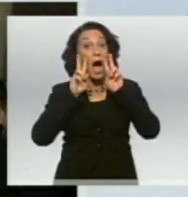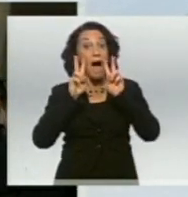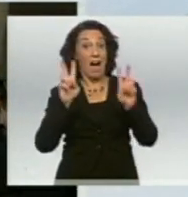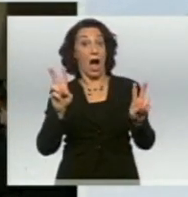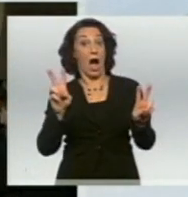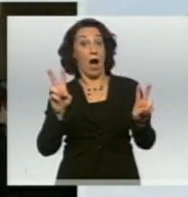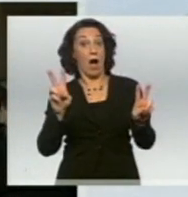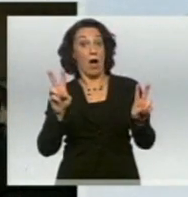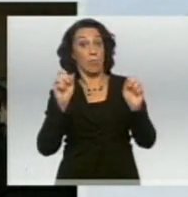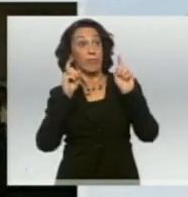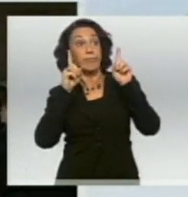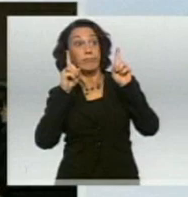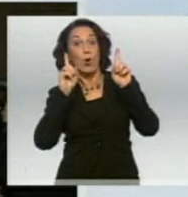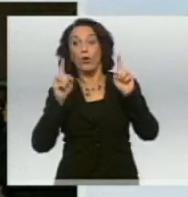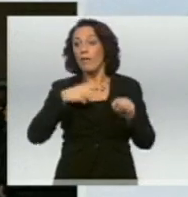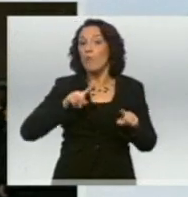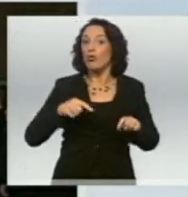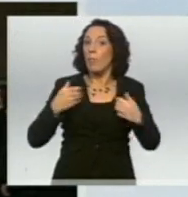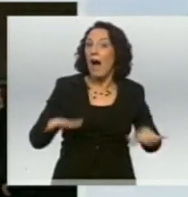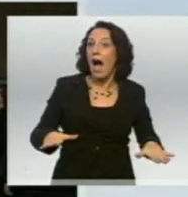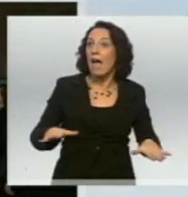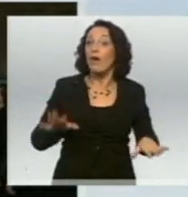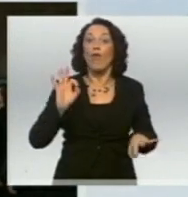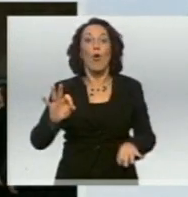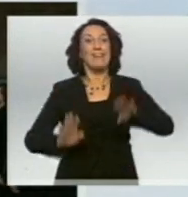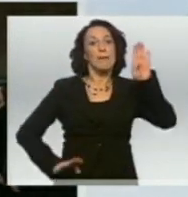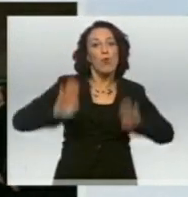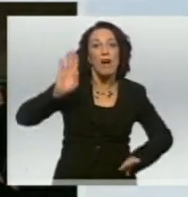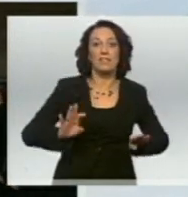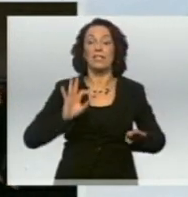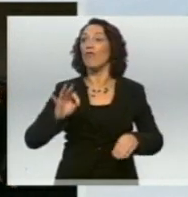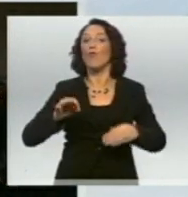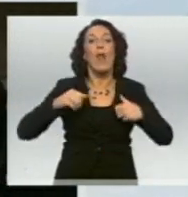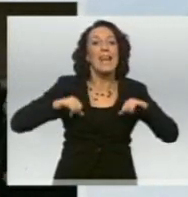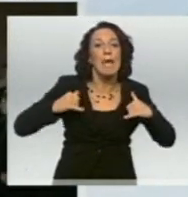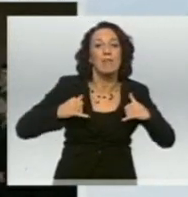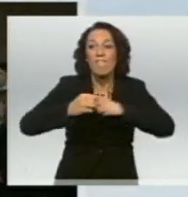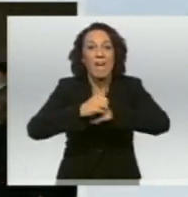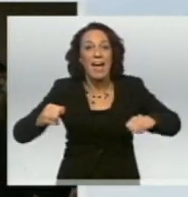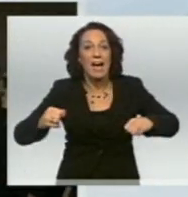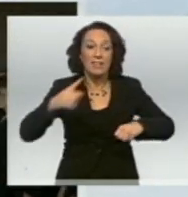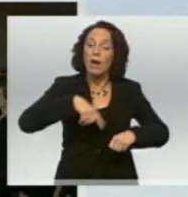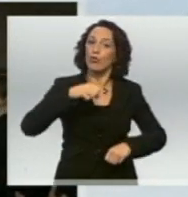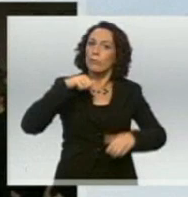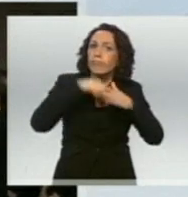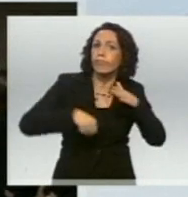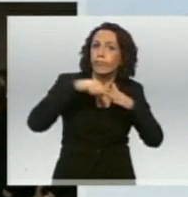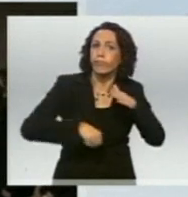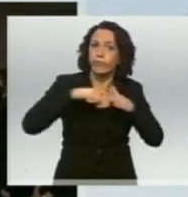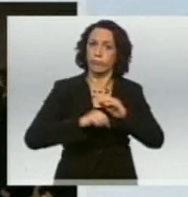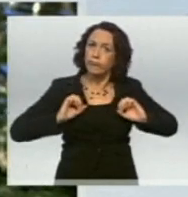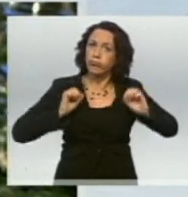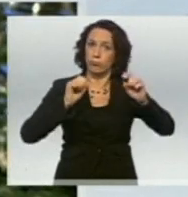und die Bereitschaft für unsere Demokratie und das Leben und die Freiheit aller Menschen in unserem Land einzustehen.